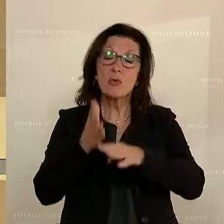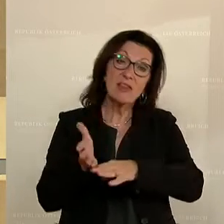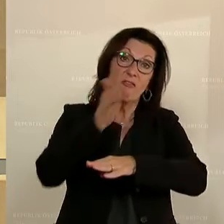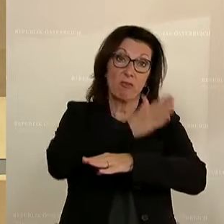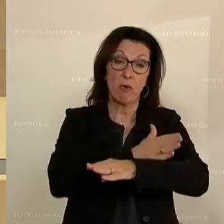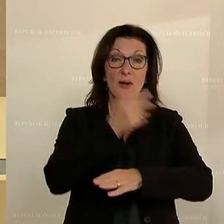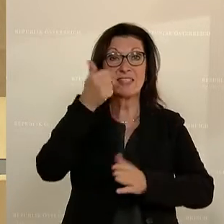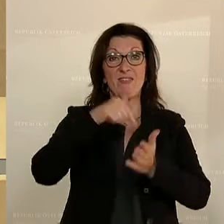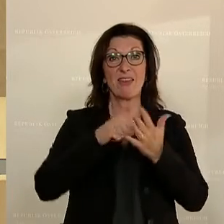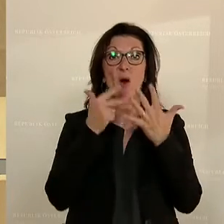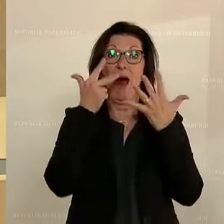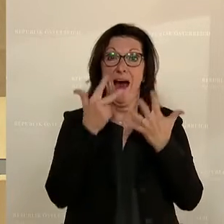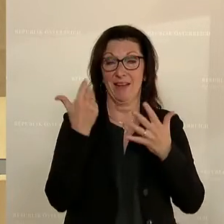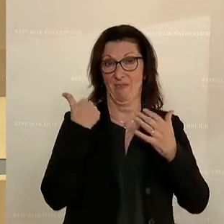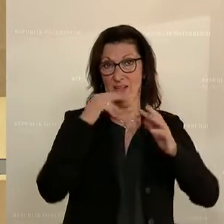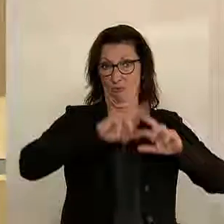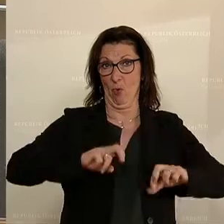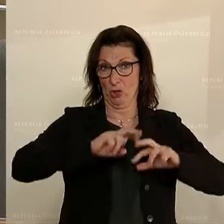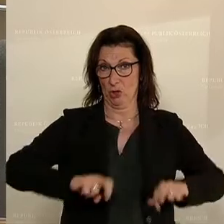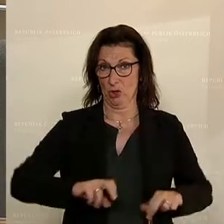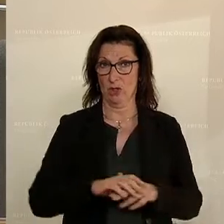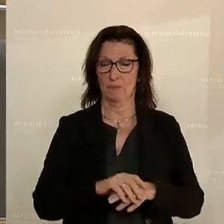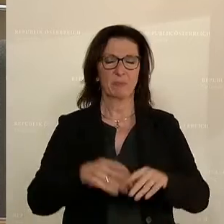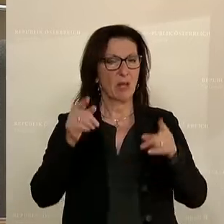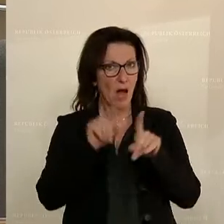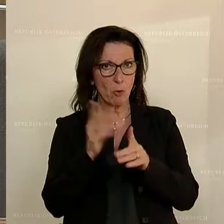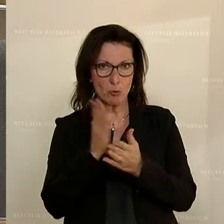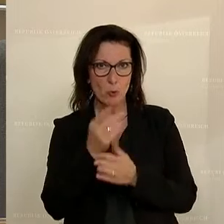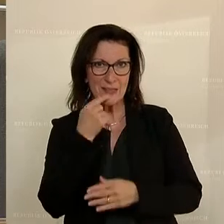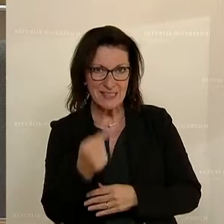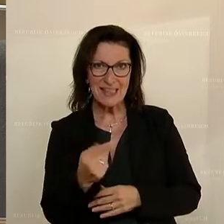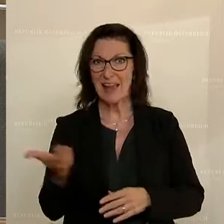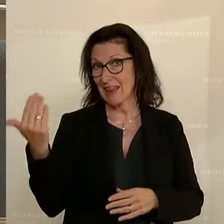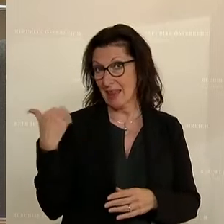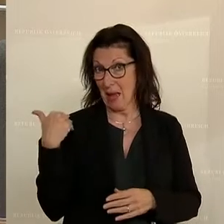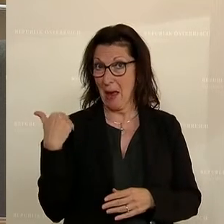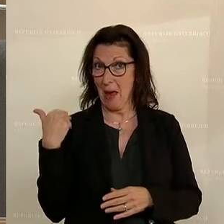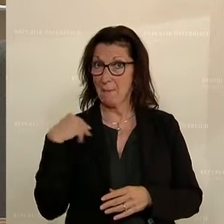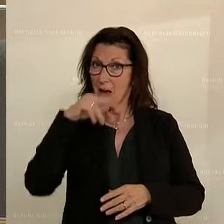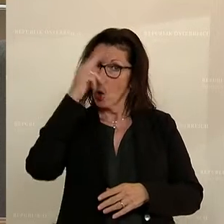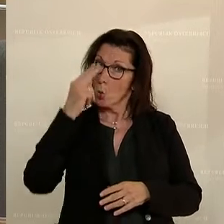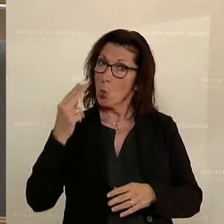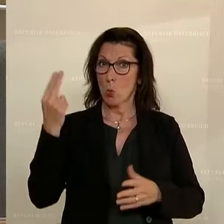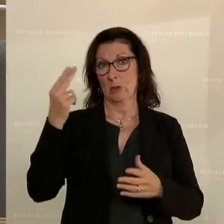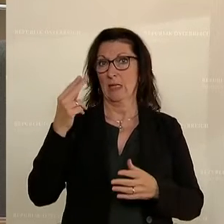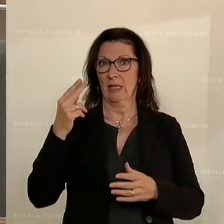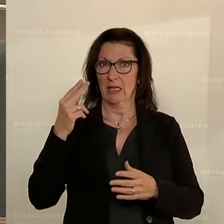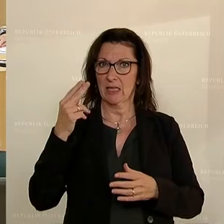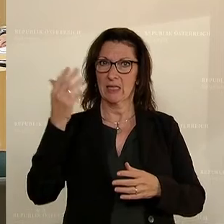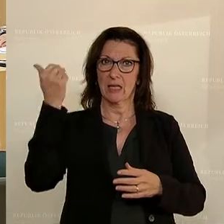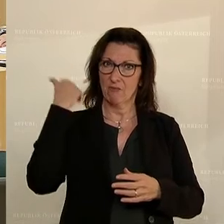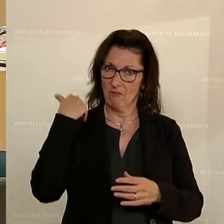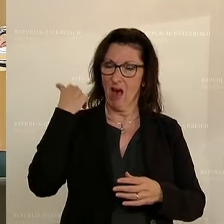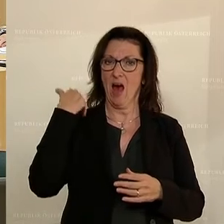2008 auf, in dem eben, wie auch schon erwähnt, eine damals befragte Kunstschaffende wie folgend